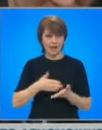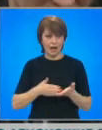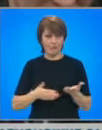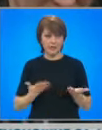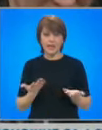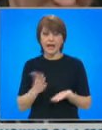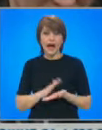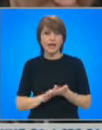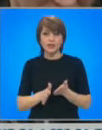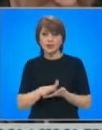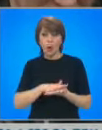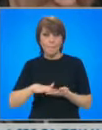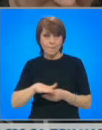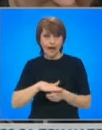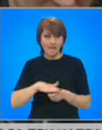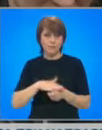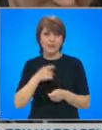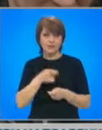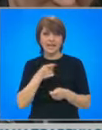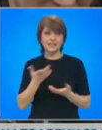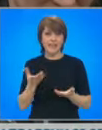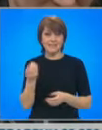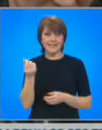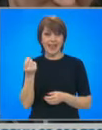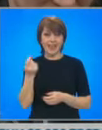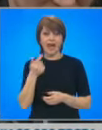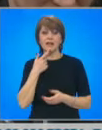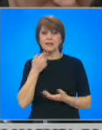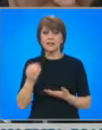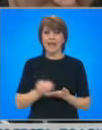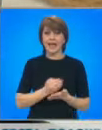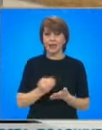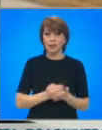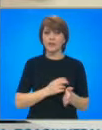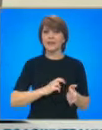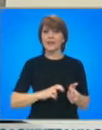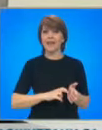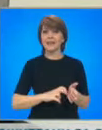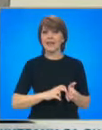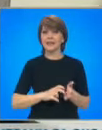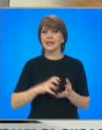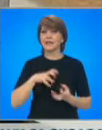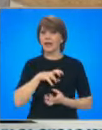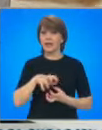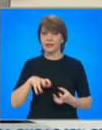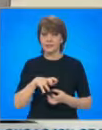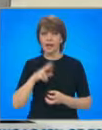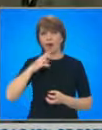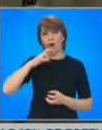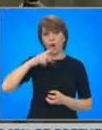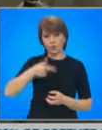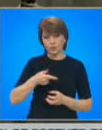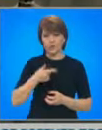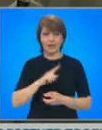справим с тази цена, зависи изобщо как се справим с економическата енергийната кризи. Отговорът на правителството не закъсня.